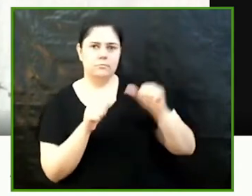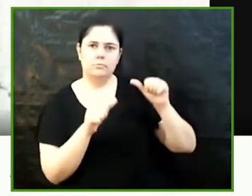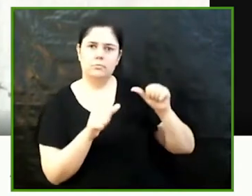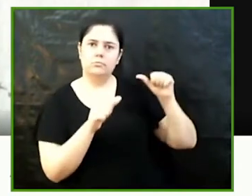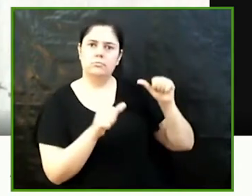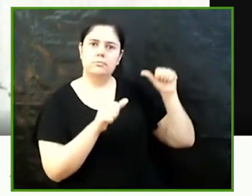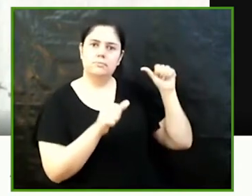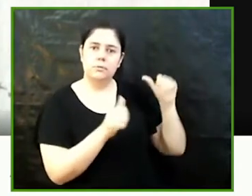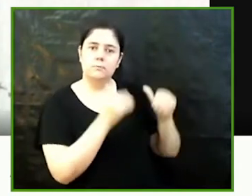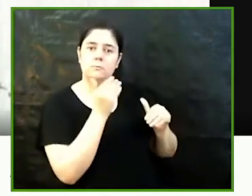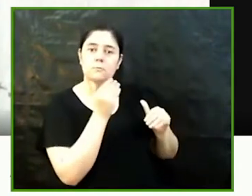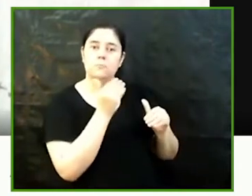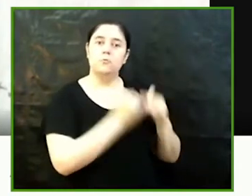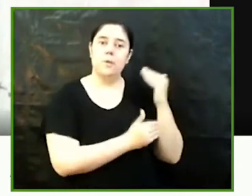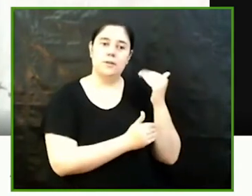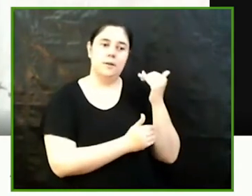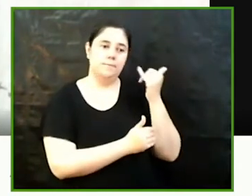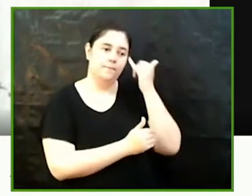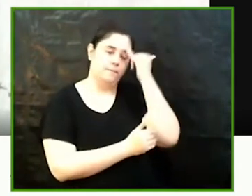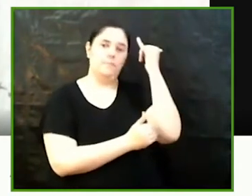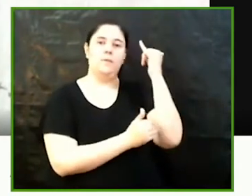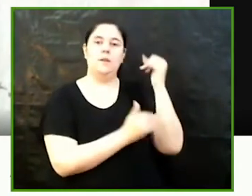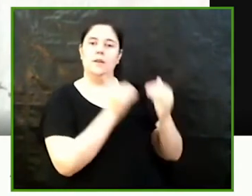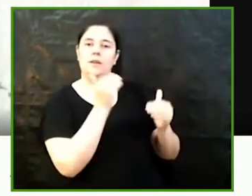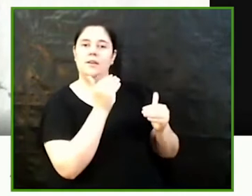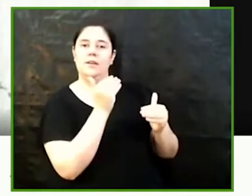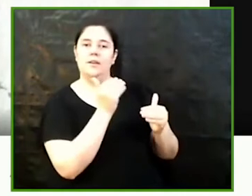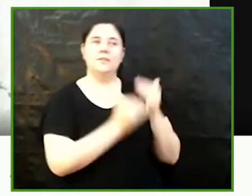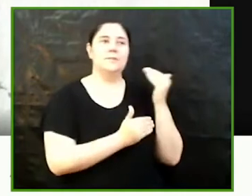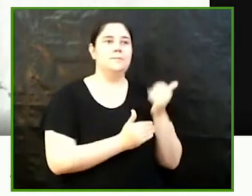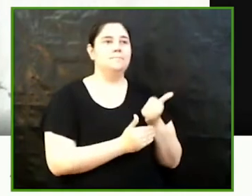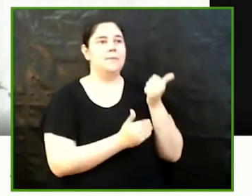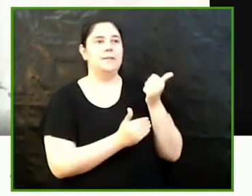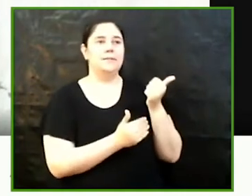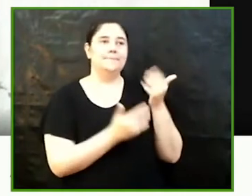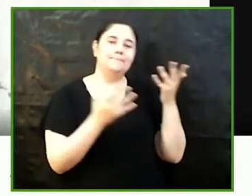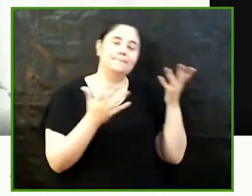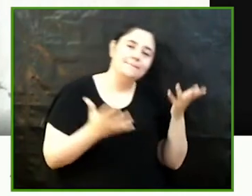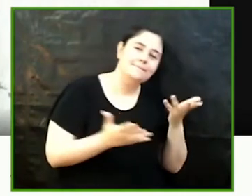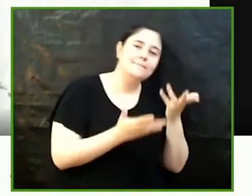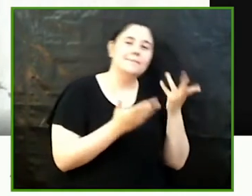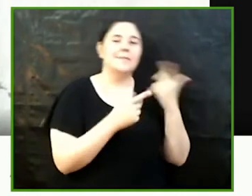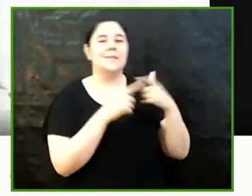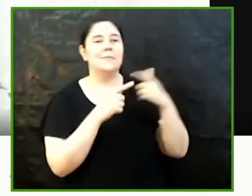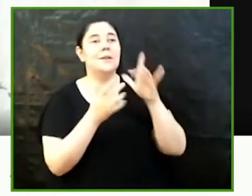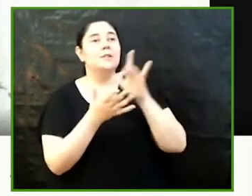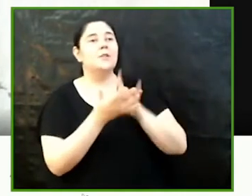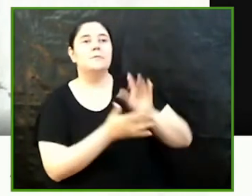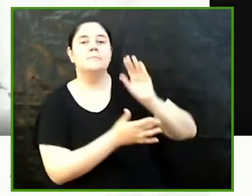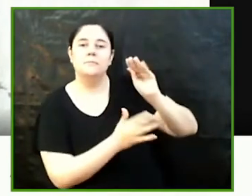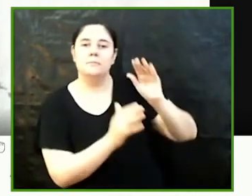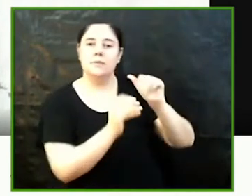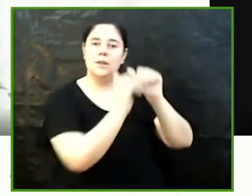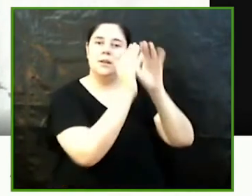iniciar amb una iniciativa o que va iniciar de manera més modesta quan vam anar a l'Institut Català de les Dones